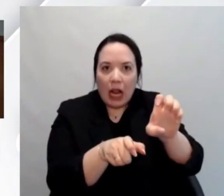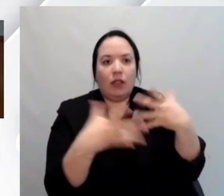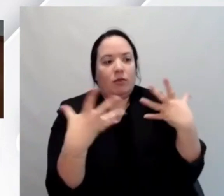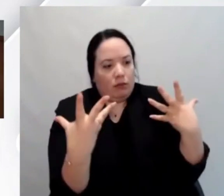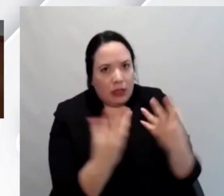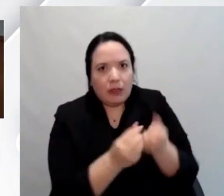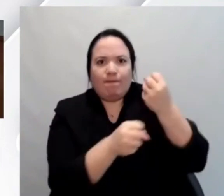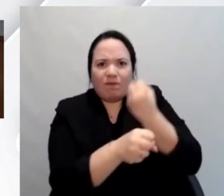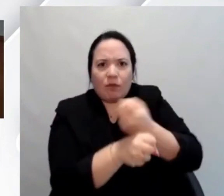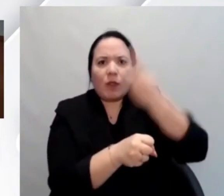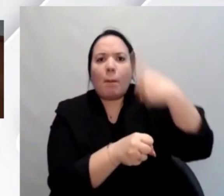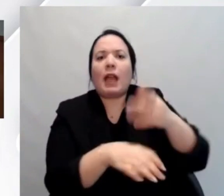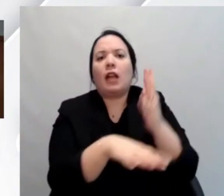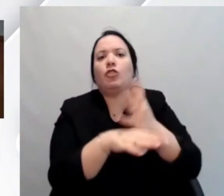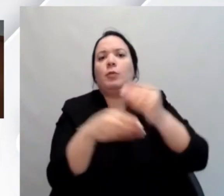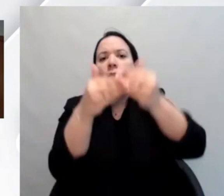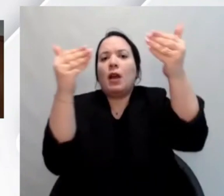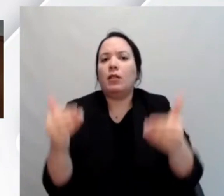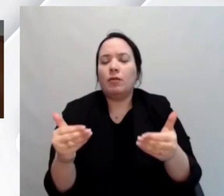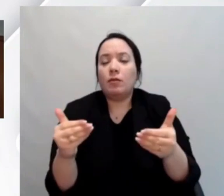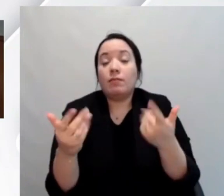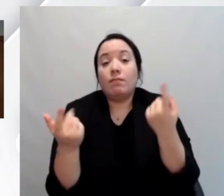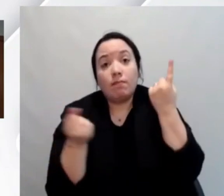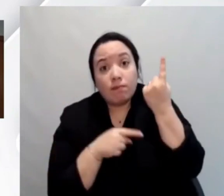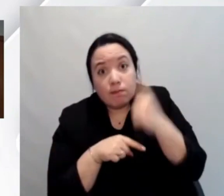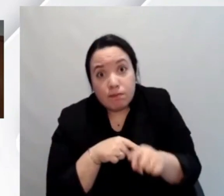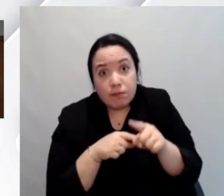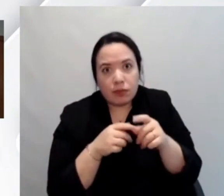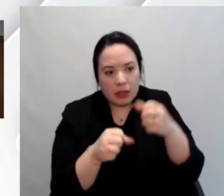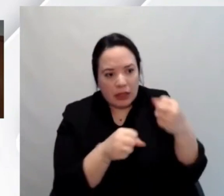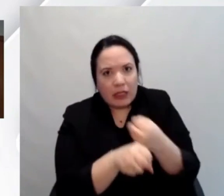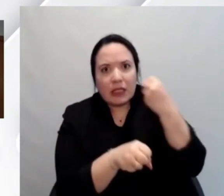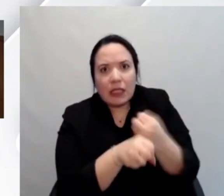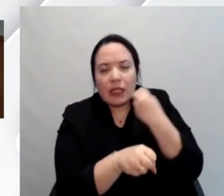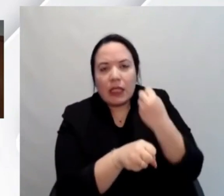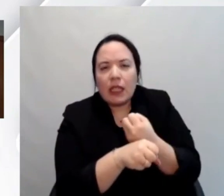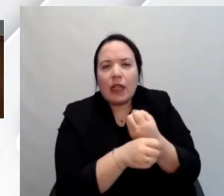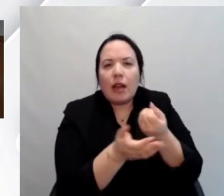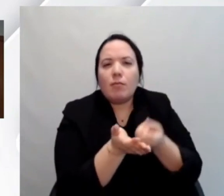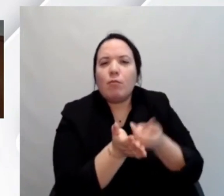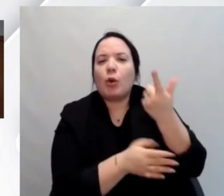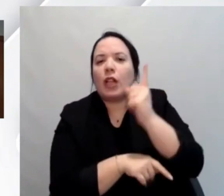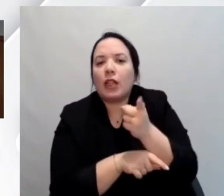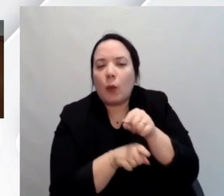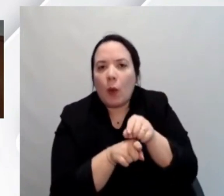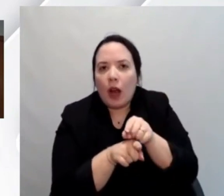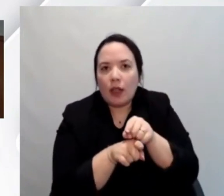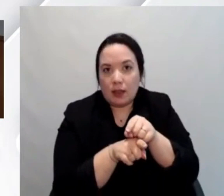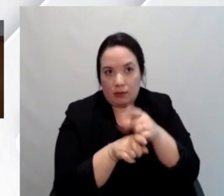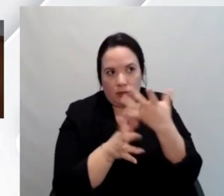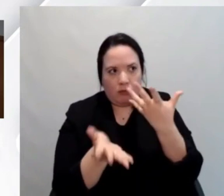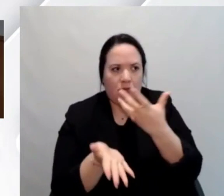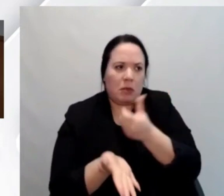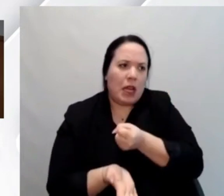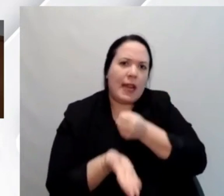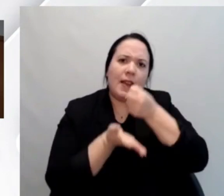Venne fatto questo lavoro, la cosa importante da sottolineare è che con un investimento tutto